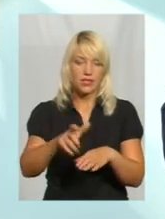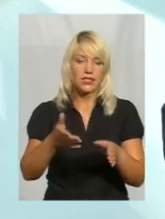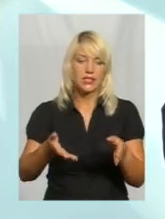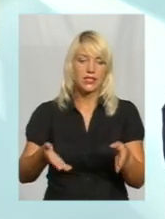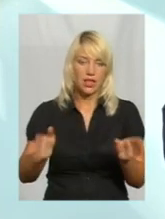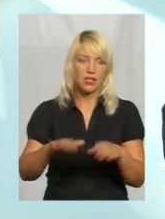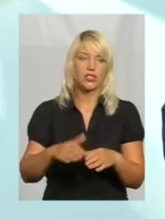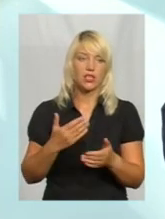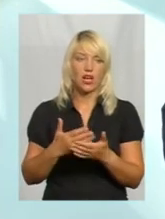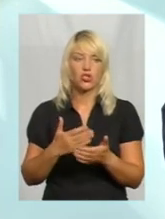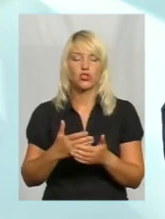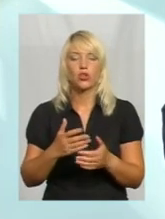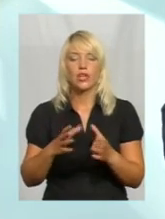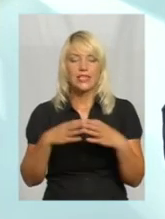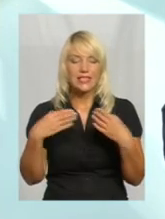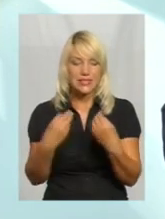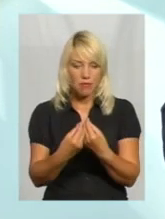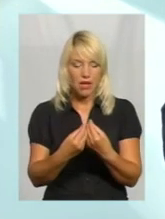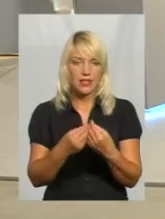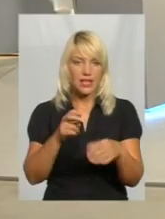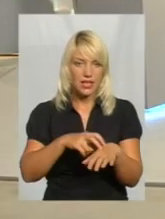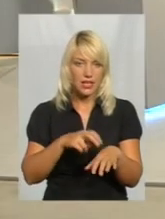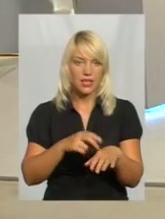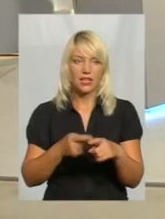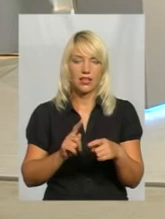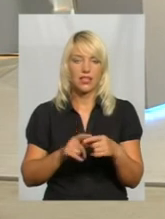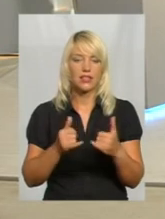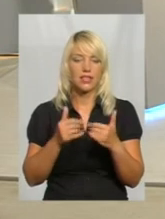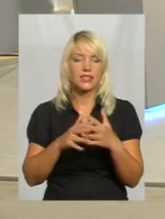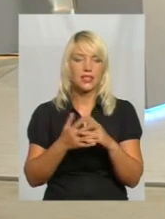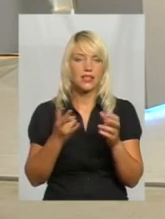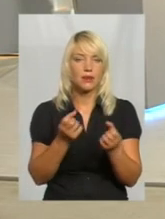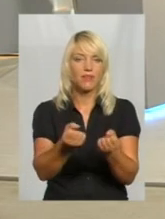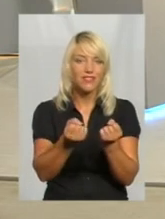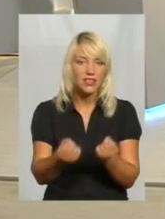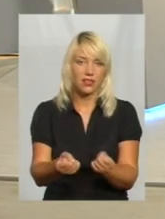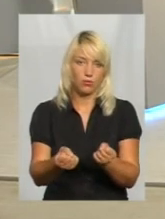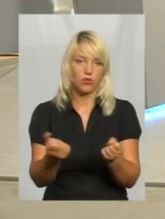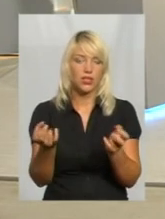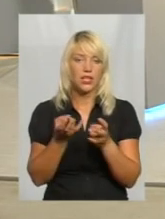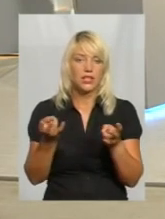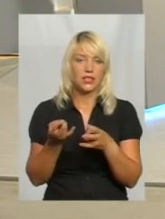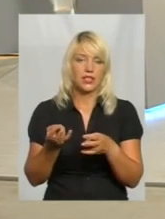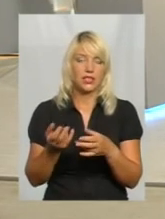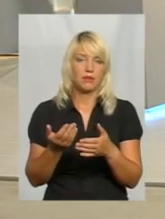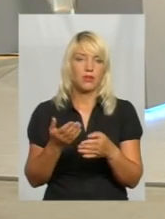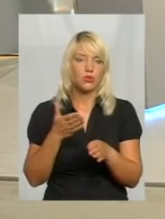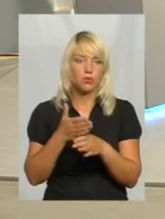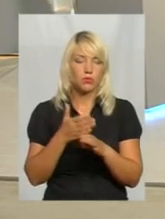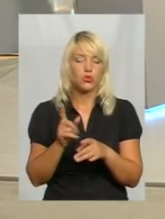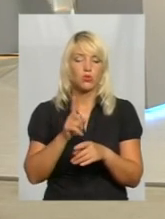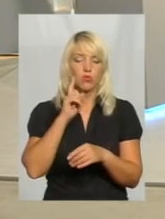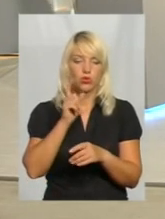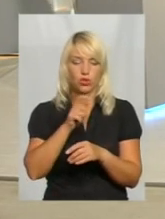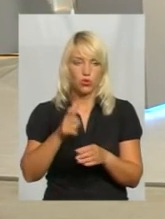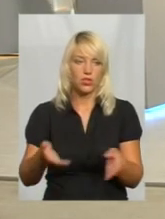чоловік-сімейний лікар, жінка-педіатр. Для села їх, наоборот, треба втримувати, стимулювати, щоб ці молоді люди залишилися в